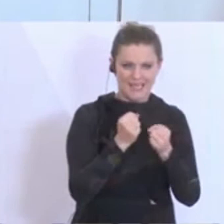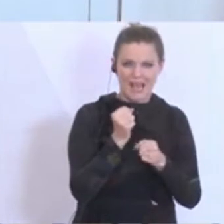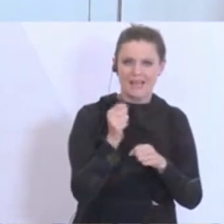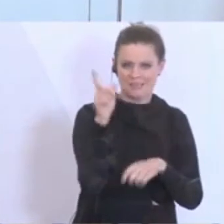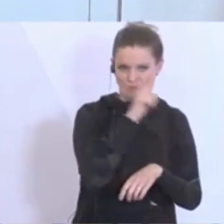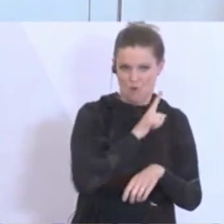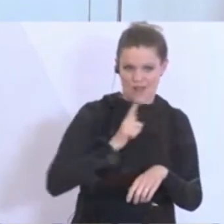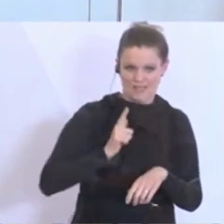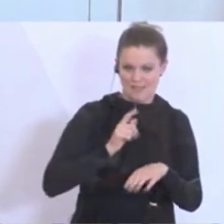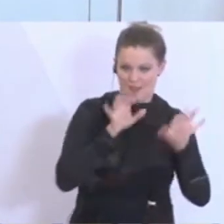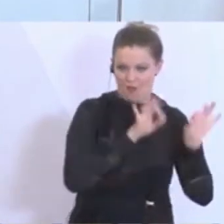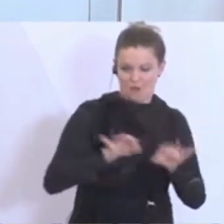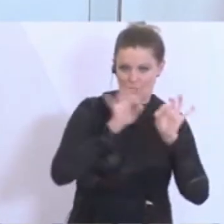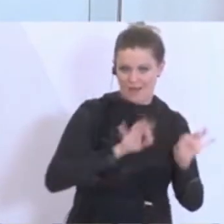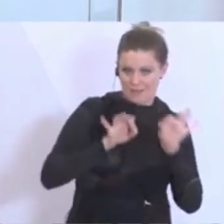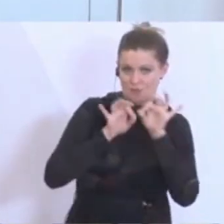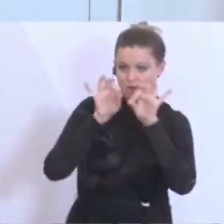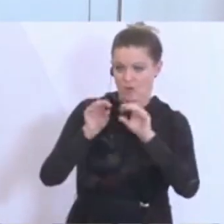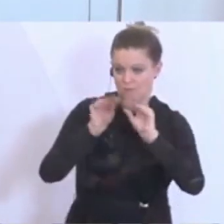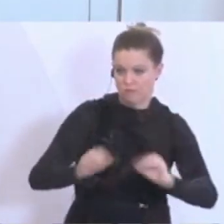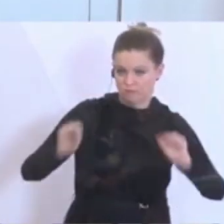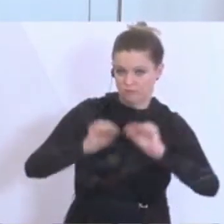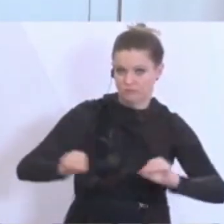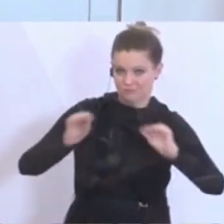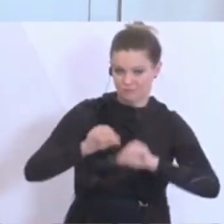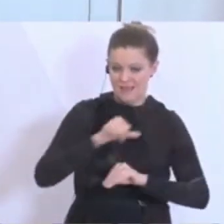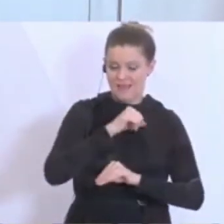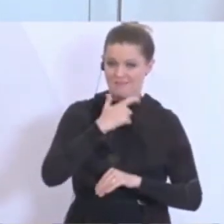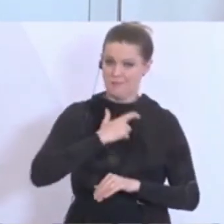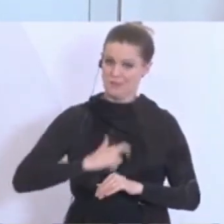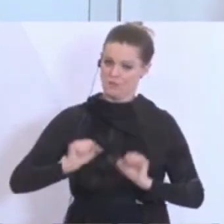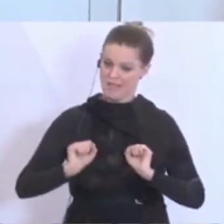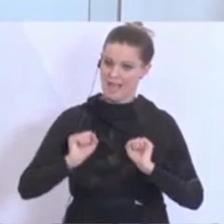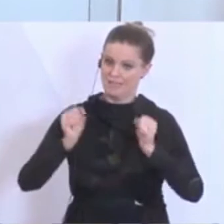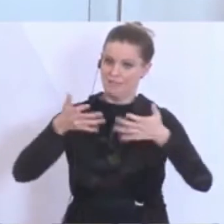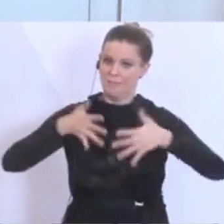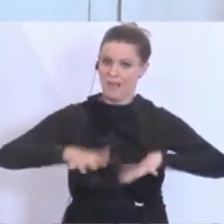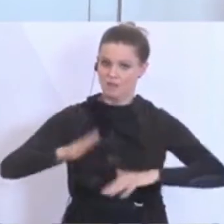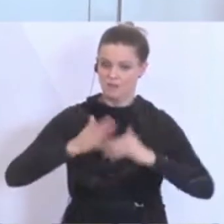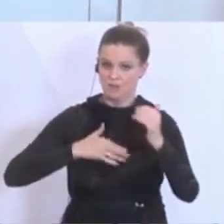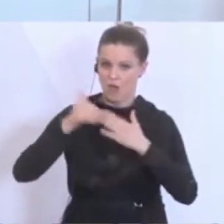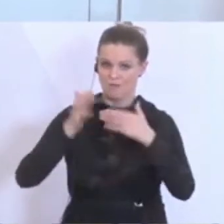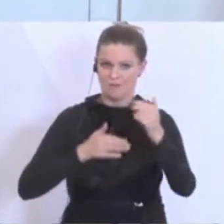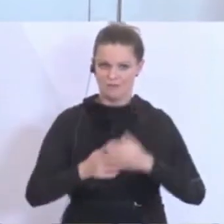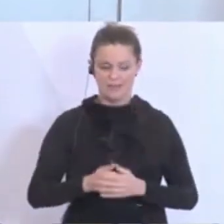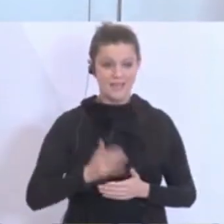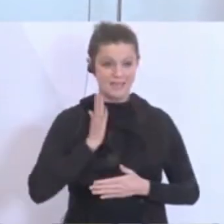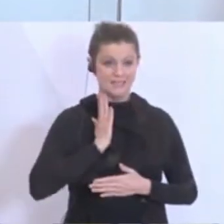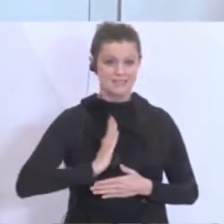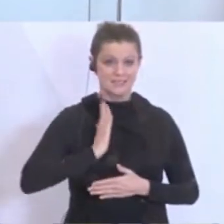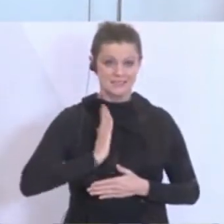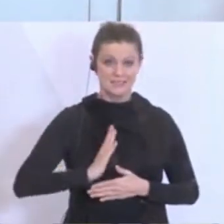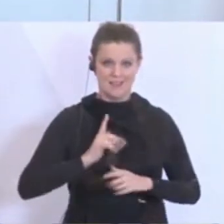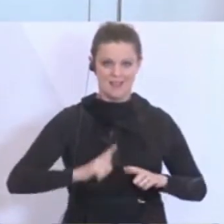vorzubereiten. Das heißt also, die persönliche Einsatzbereitschaft herzustellen für Menschen, die aus dem Zivilleben kommen